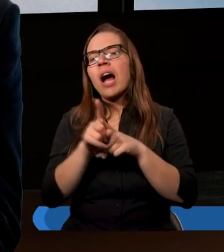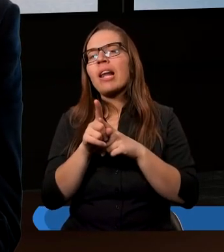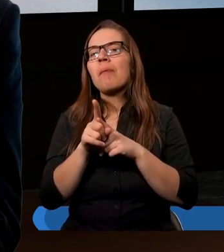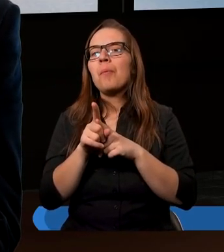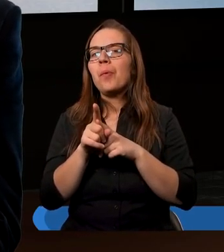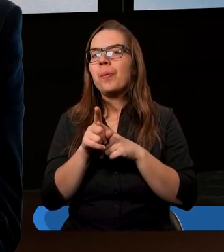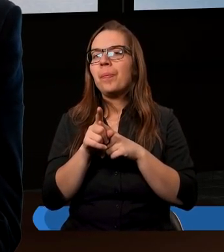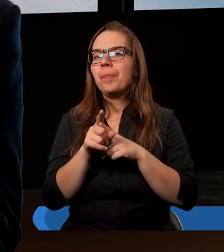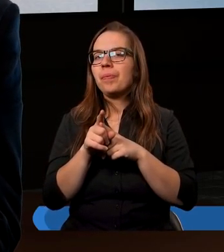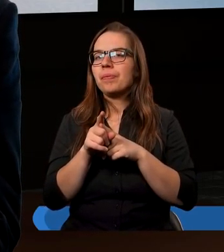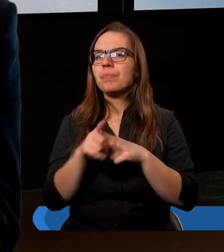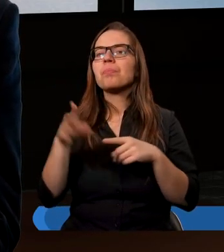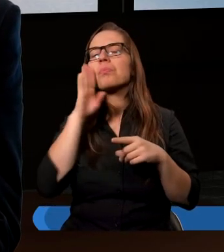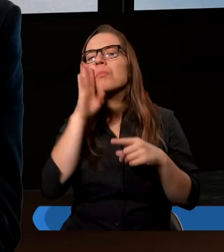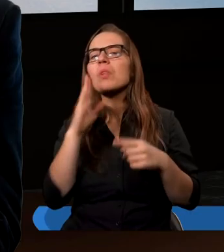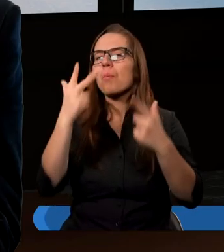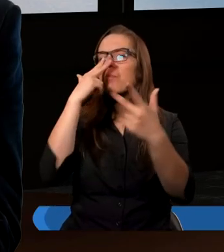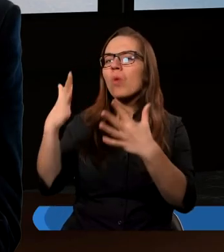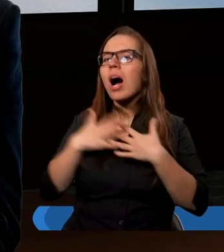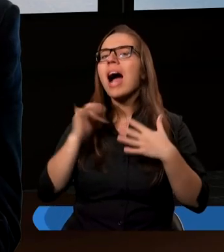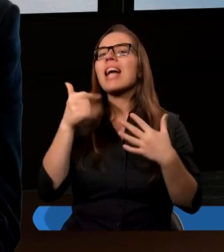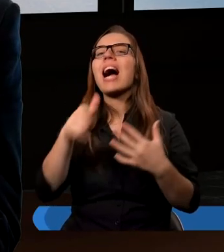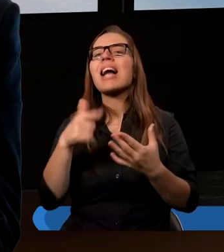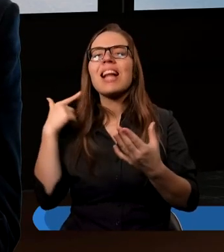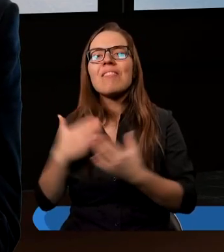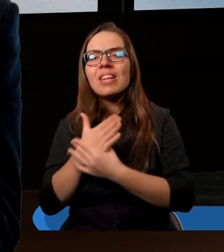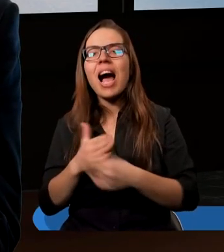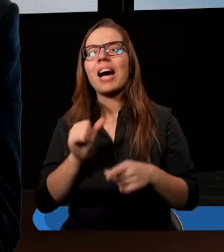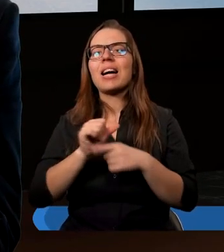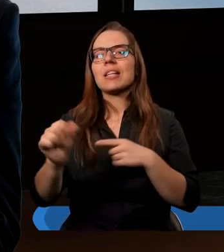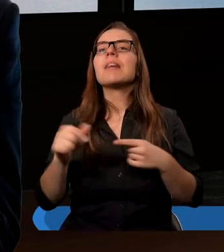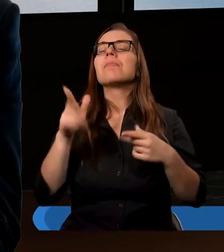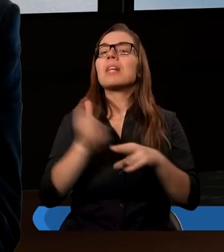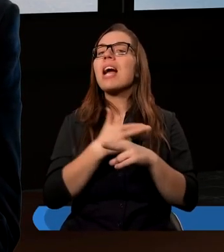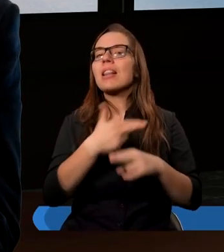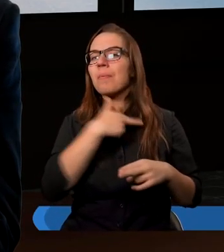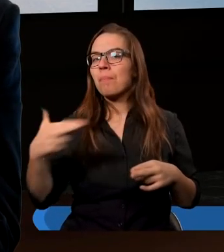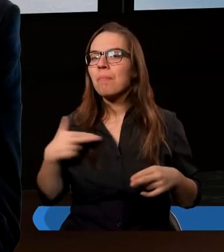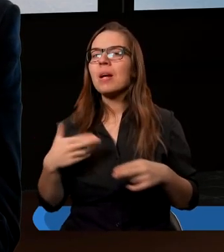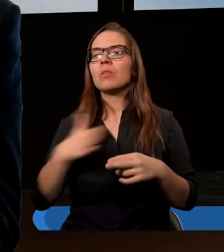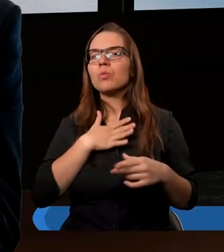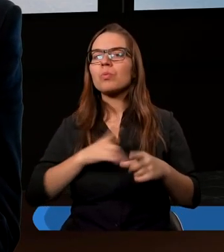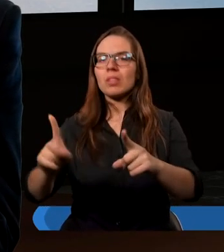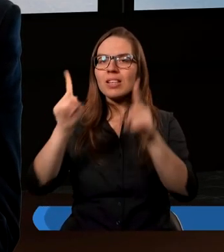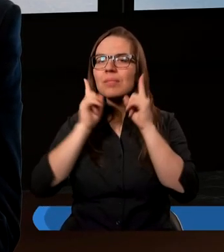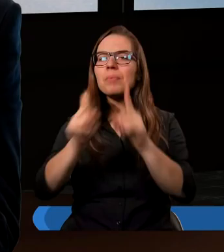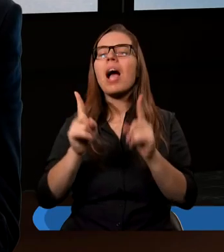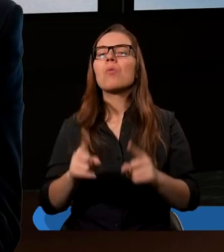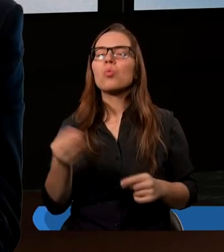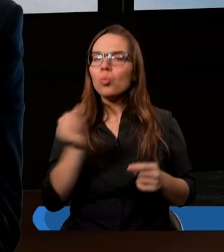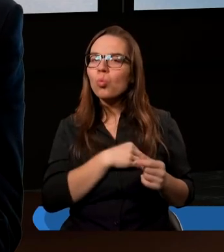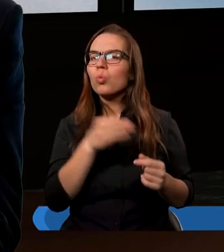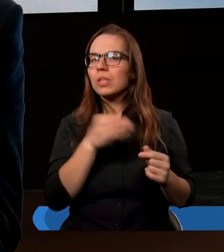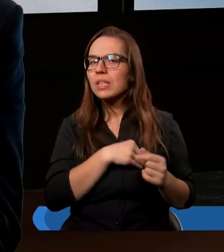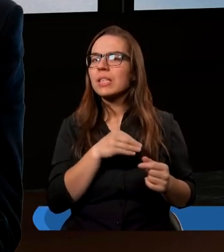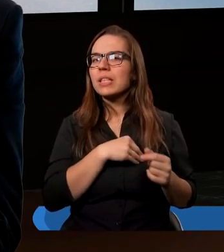sytuacje życiowe, które pokazują, jaka ta wiara jest. O to chodzi, że wtedy, kiedy my autentycznie, uczciwie, czyli